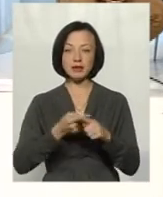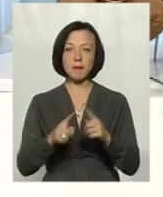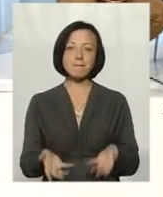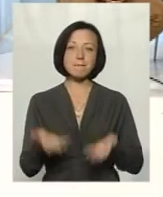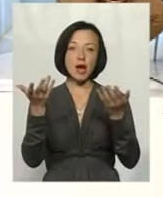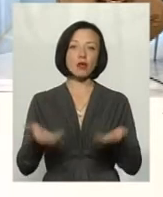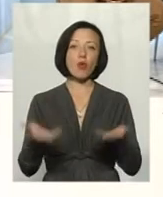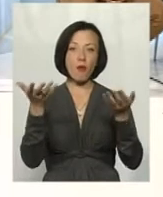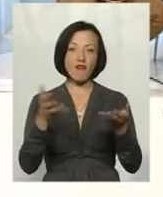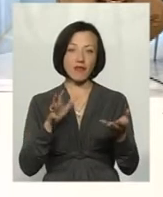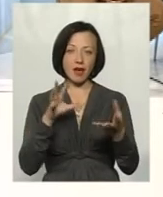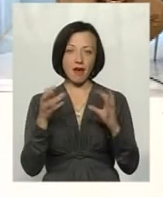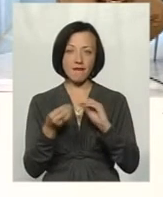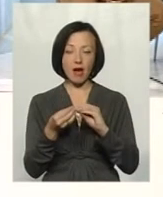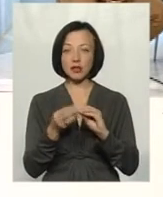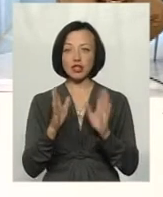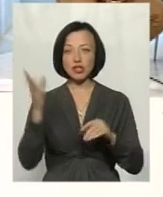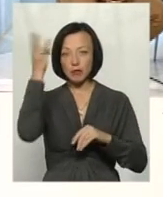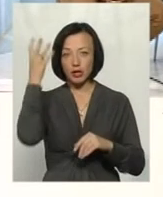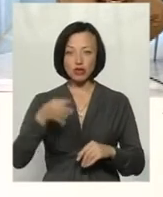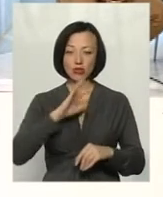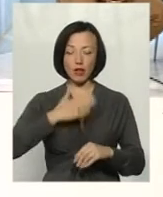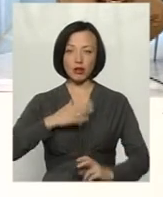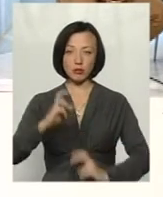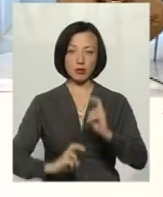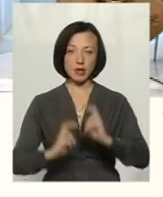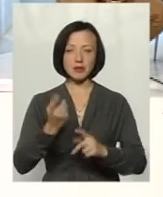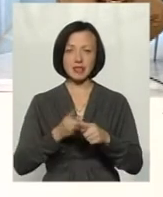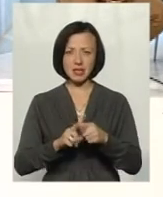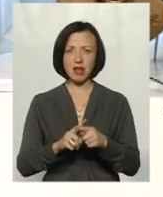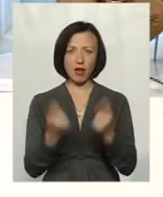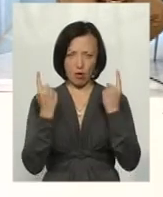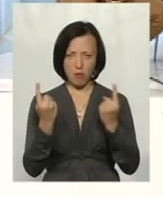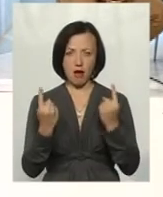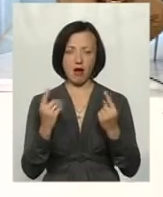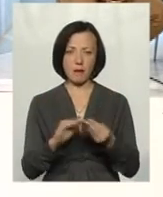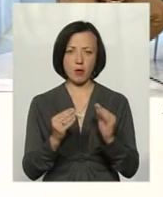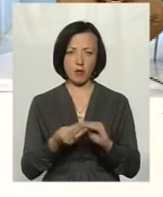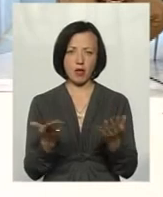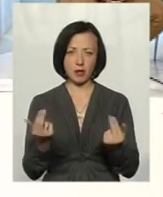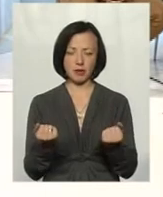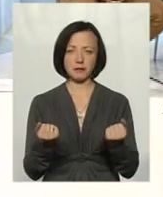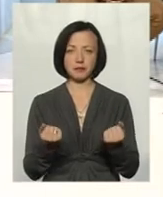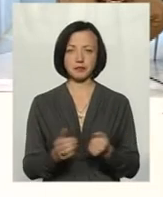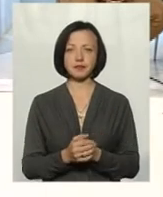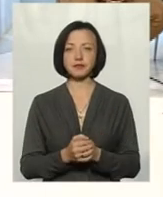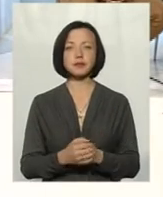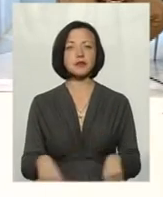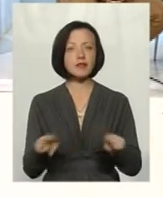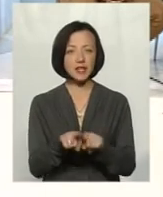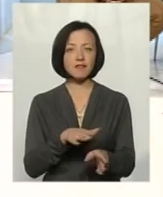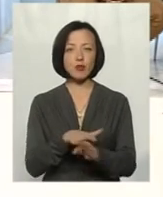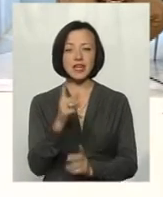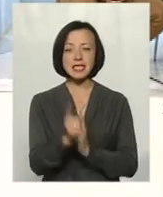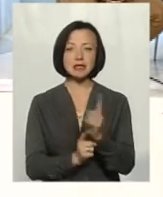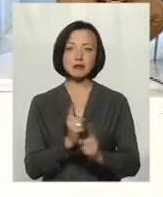ефект не лише на Хмельниччині, не лише наші підприємства, скажімо, це ж глобальна проблема. Все-таки відбувається